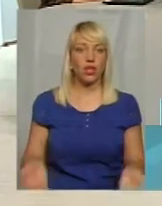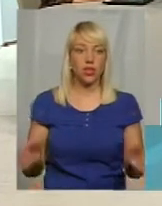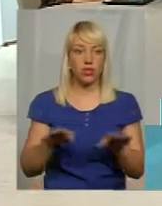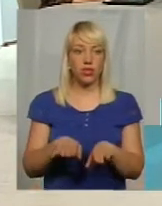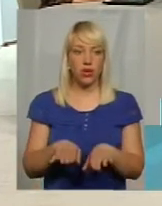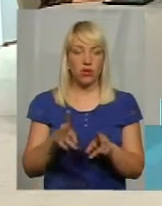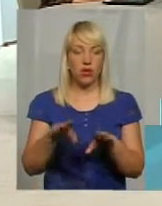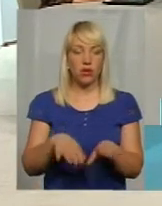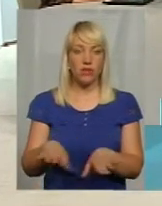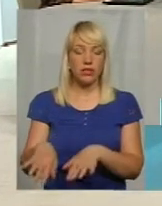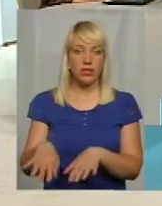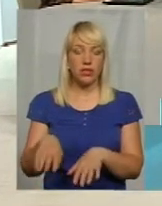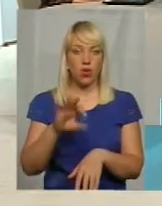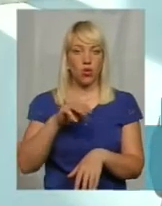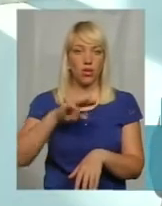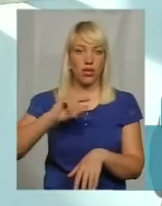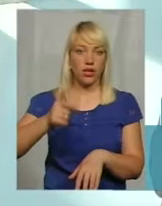на місцях ОТГ,